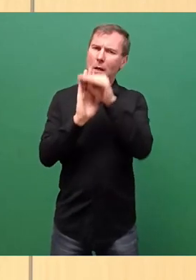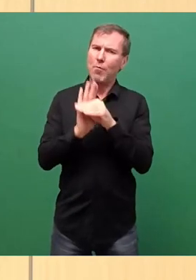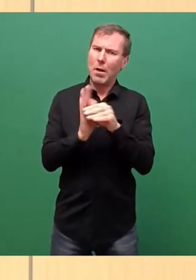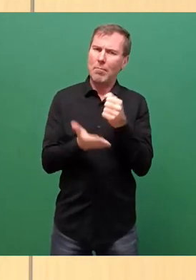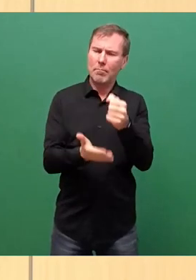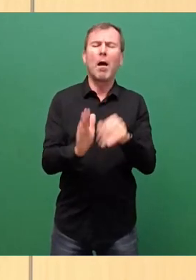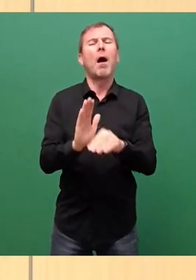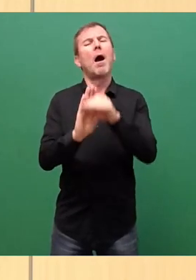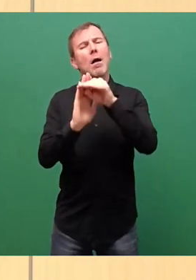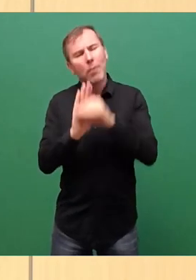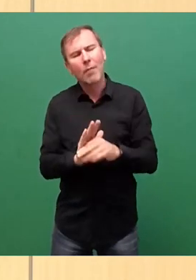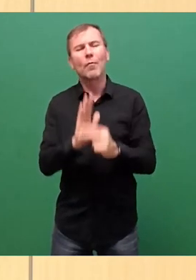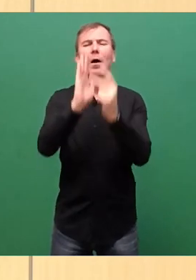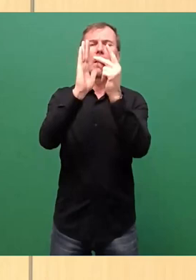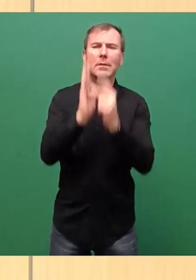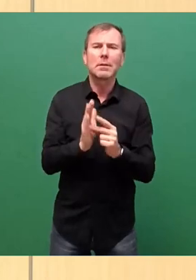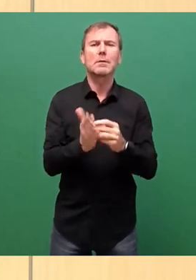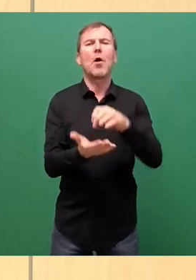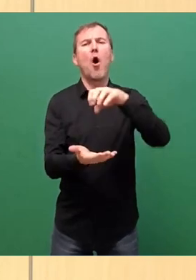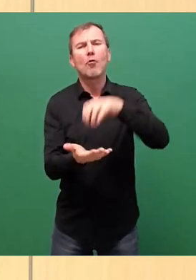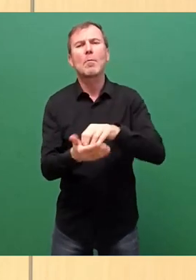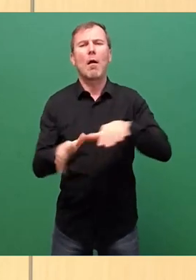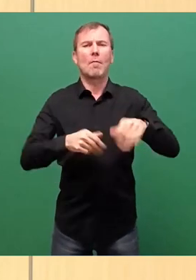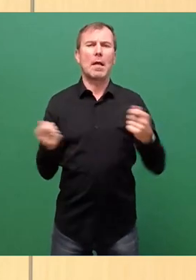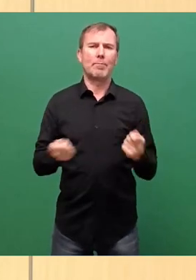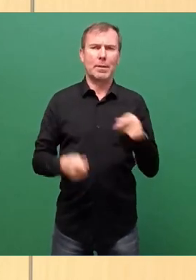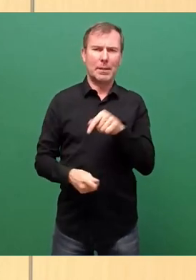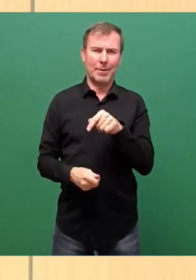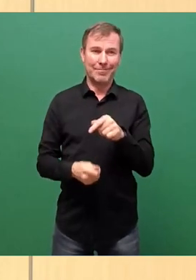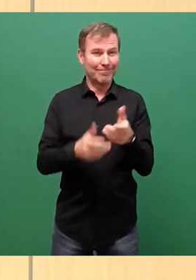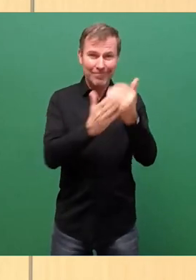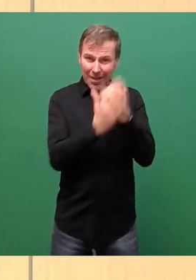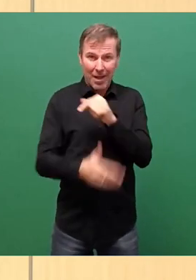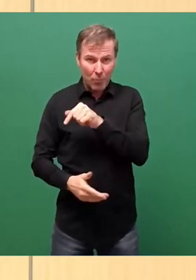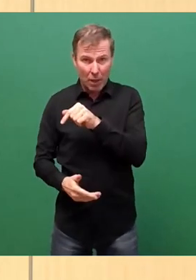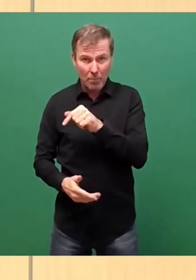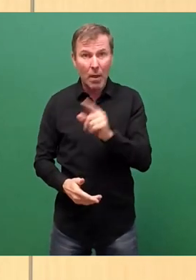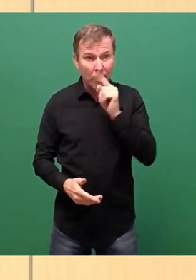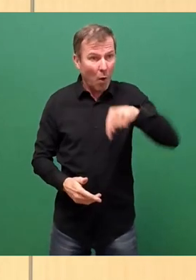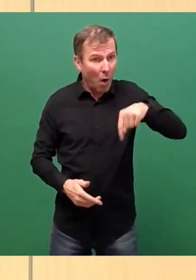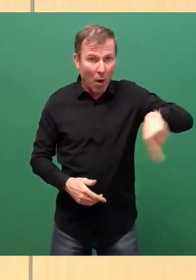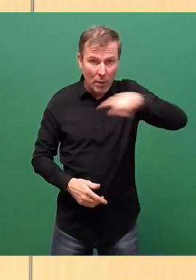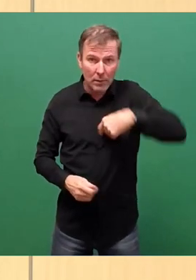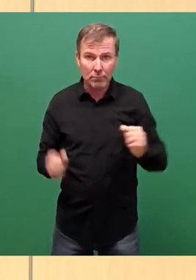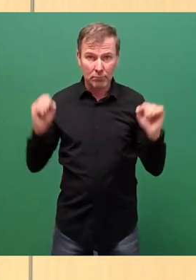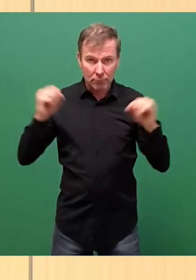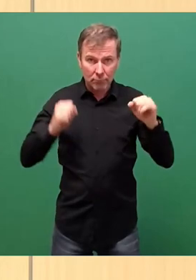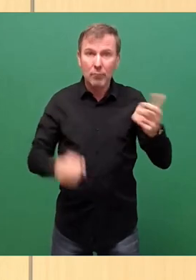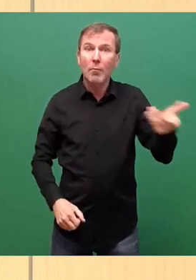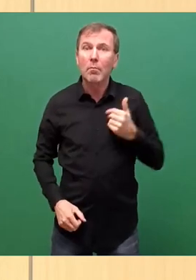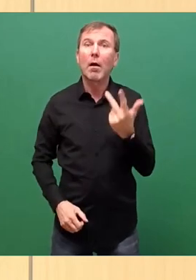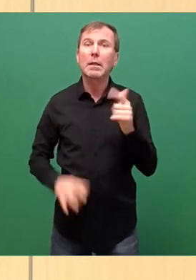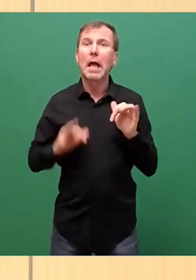Digitalisierung kommunaler Verkehrsbetriebe. Und aus diesem Programm kriegen wir, wenn wir heute beschließen, drei Millionen Euro.